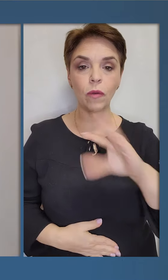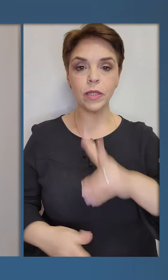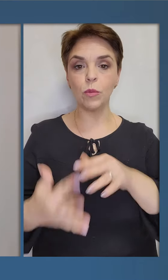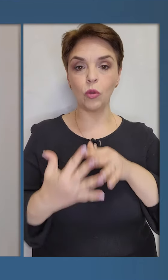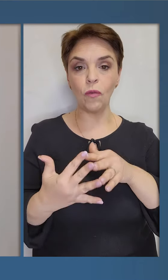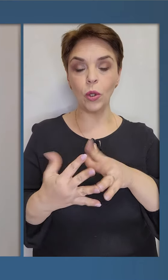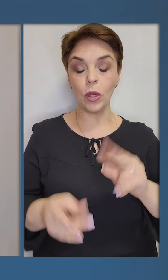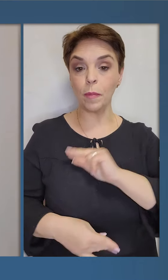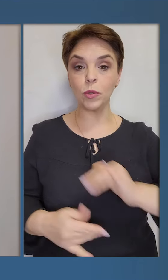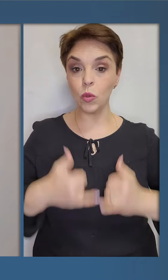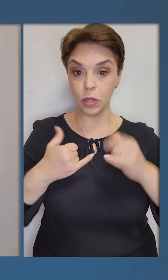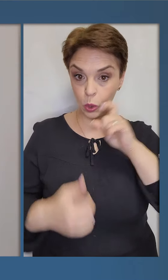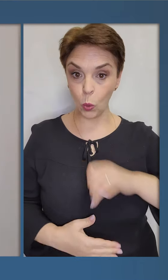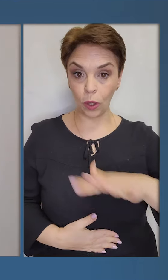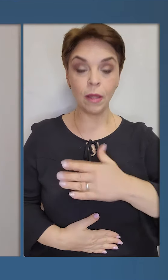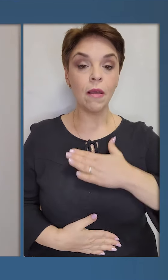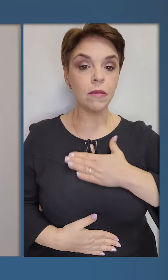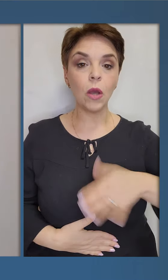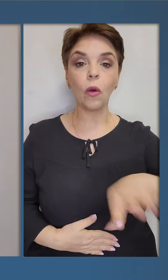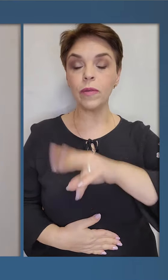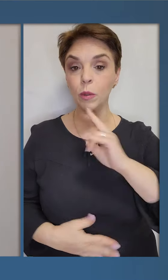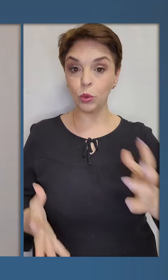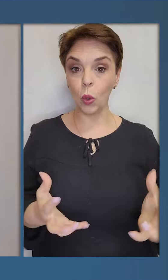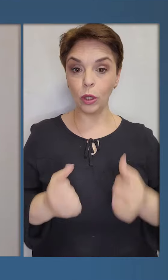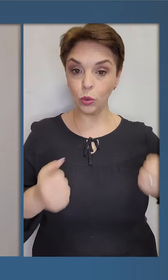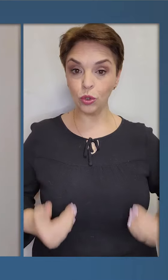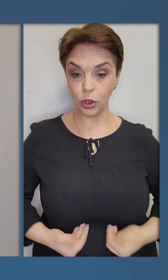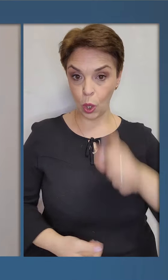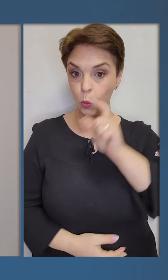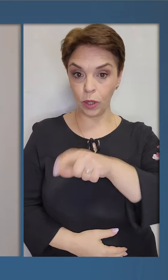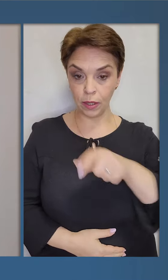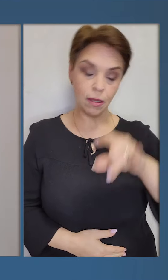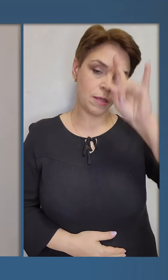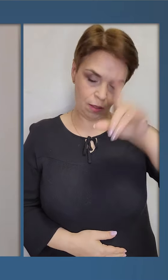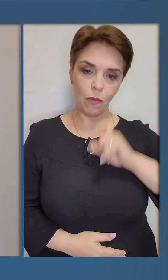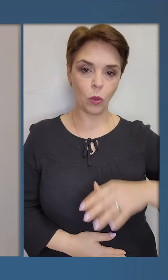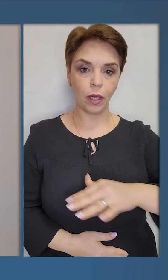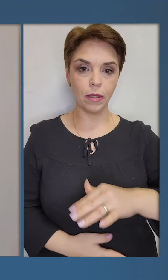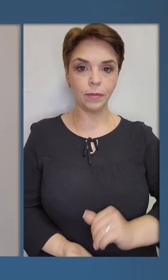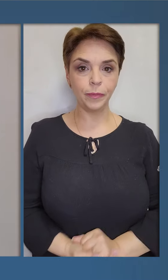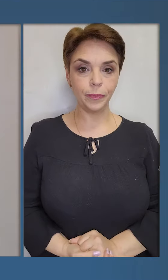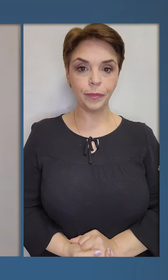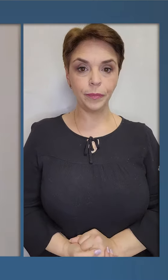Я дякую всім, хто воює та працює заради України. Я дякую всім, хто рятує життя українців. Слава Україні!